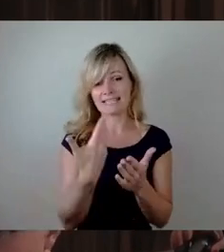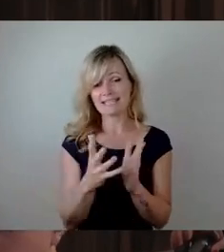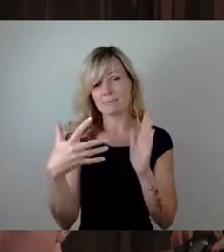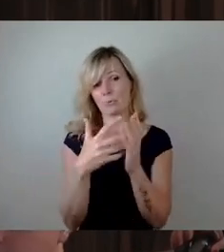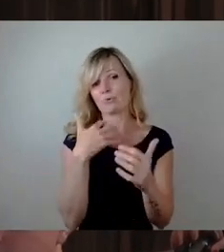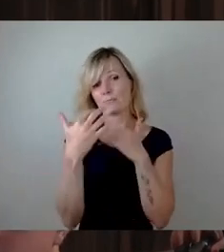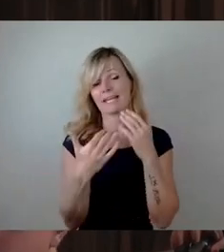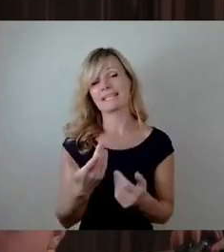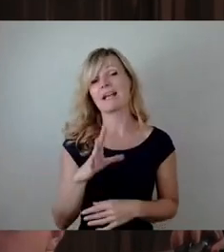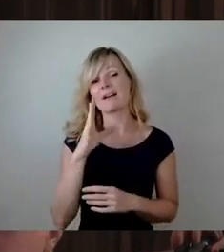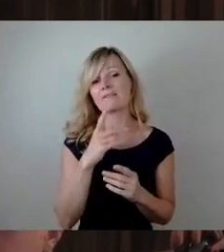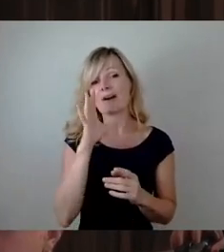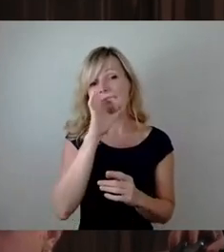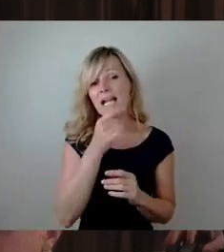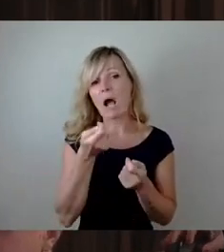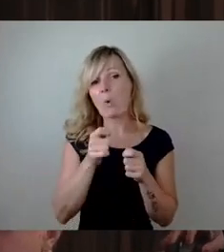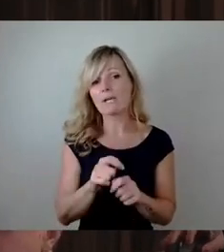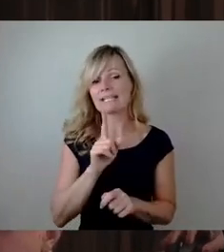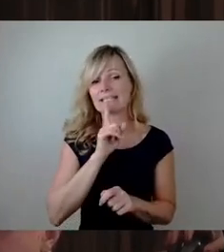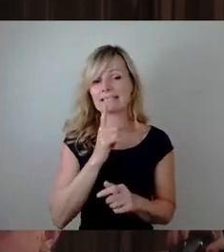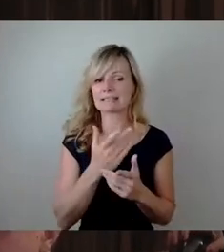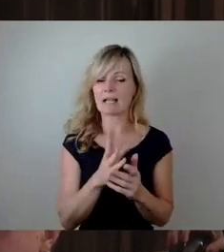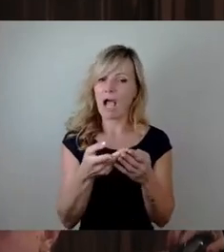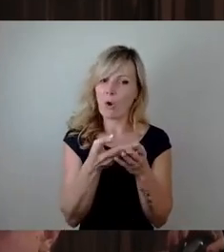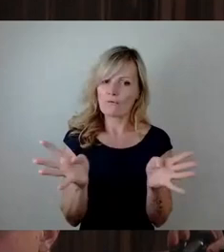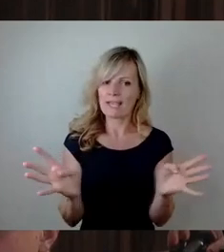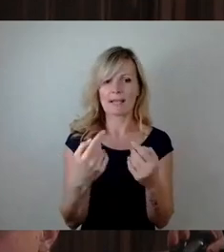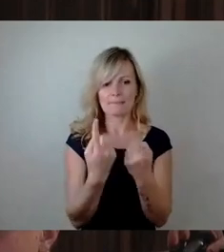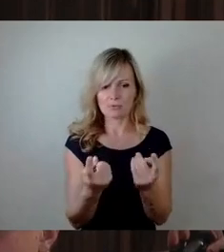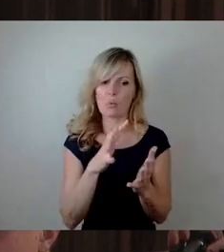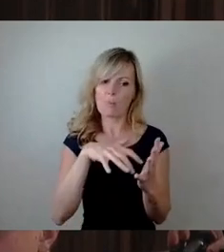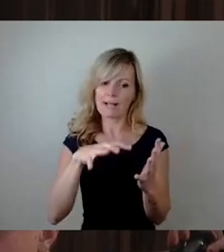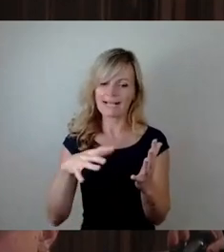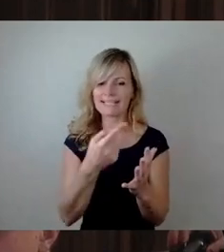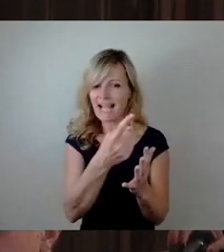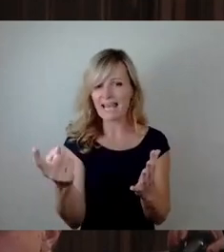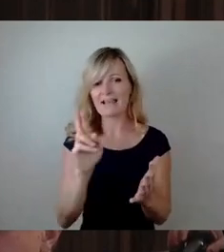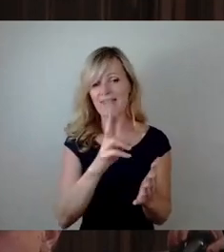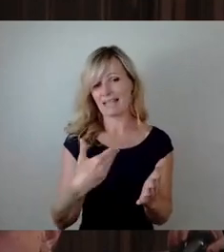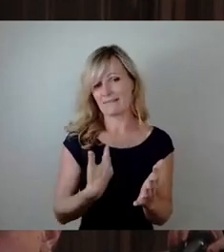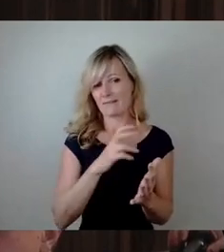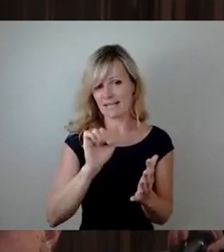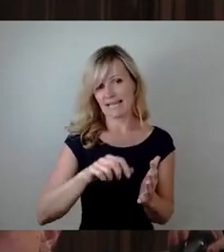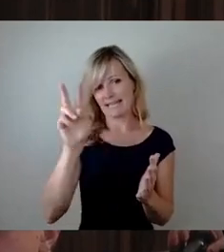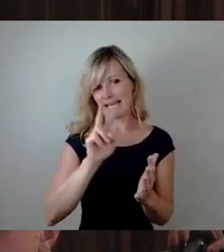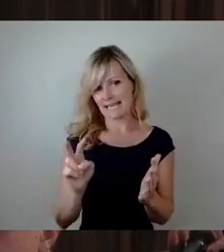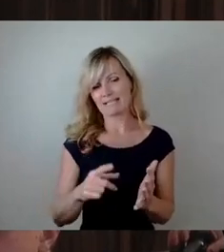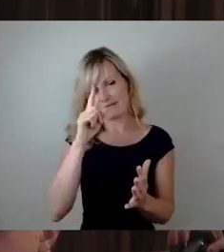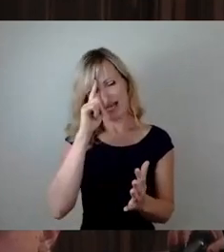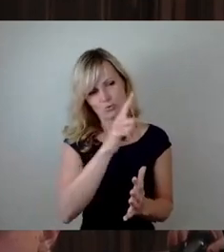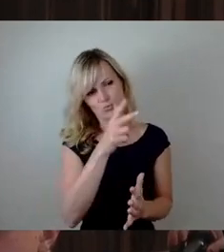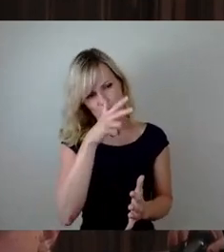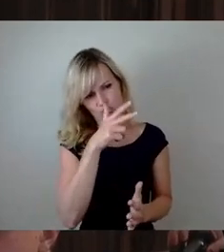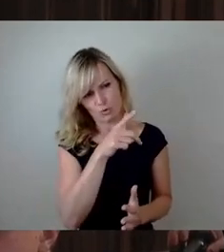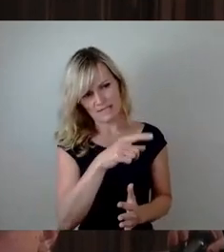aufheben, damit sich jeder interessierte Zweifler von ihrer maßlosen Unschuld überzeugen kann? Zweitens, für den Fall, dass Sie